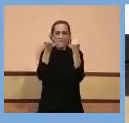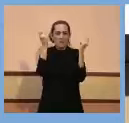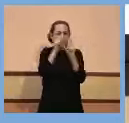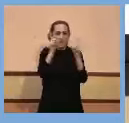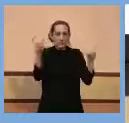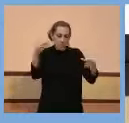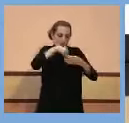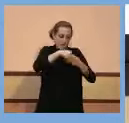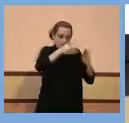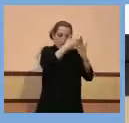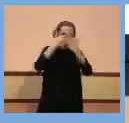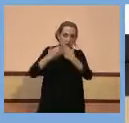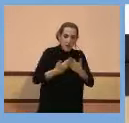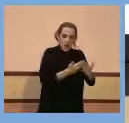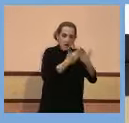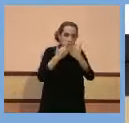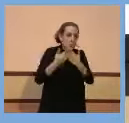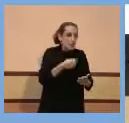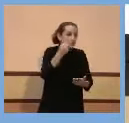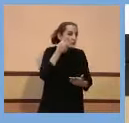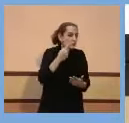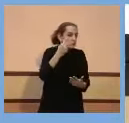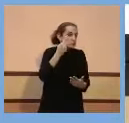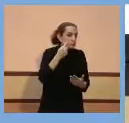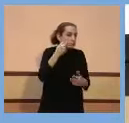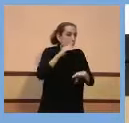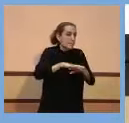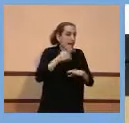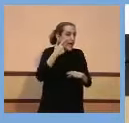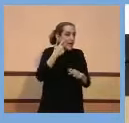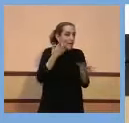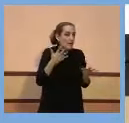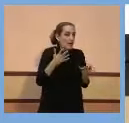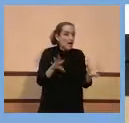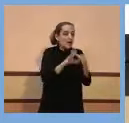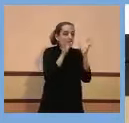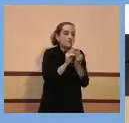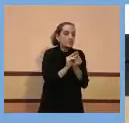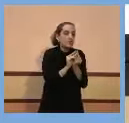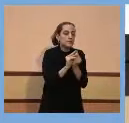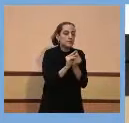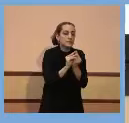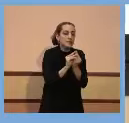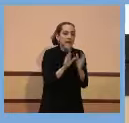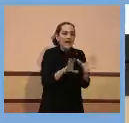observacionals i on s'observen els resultats positius d'aquesta